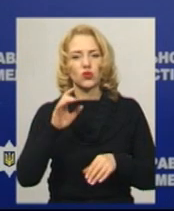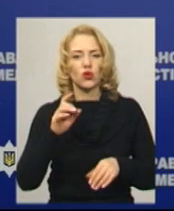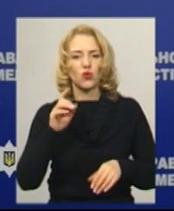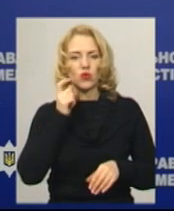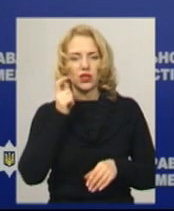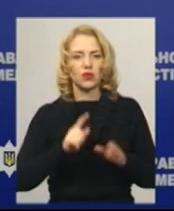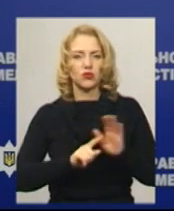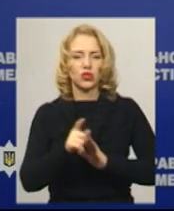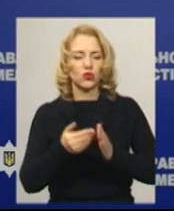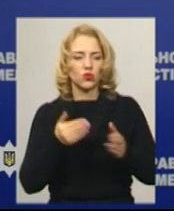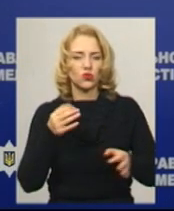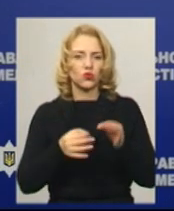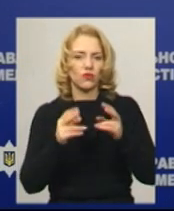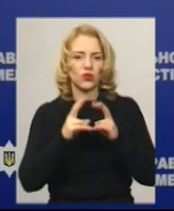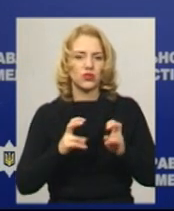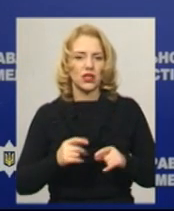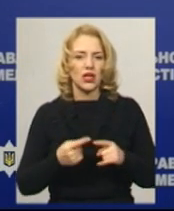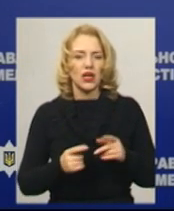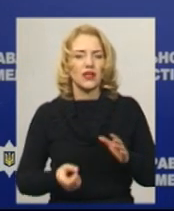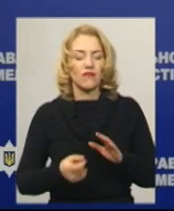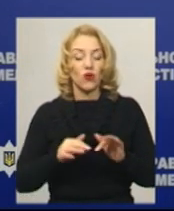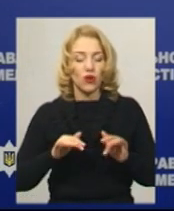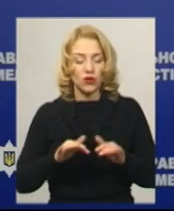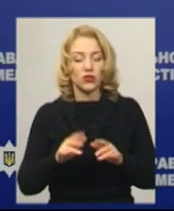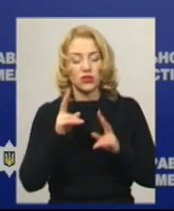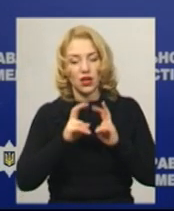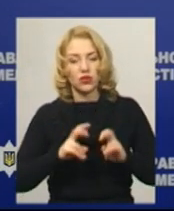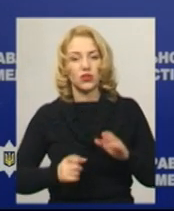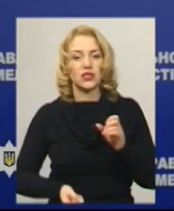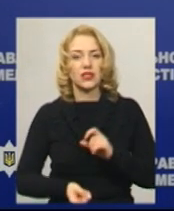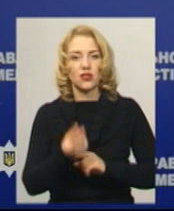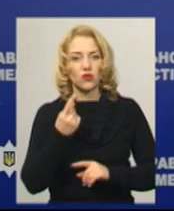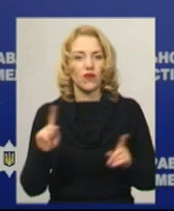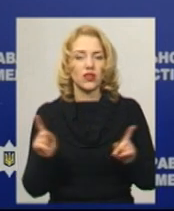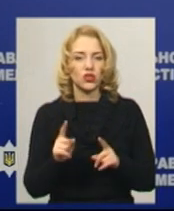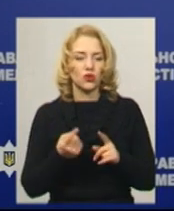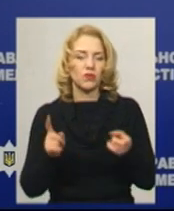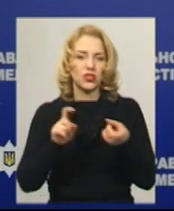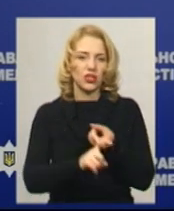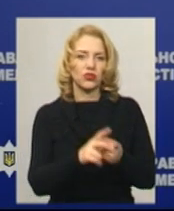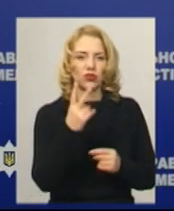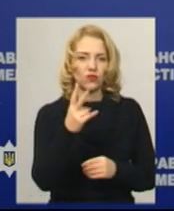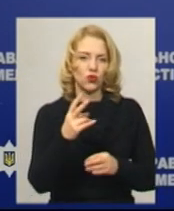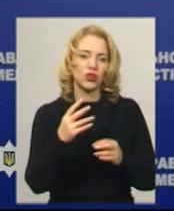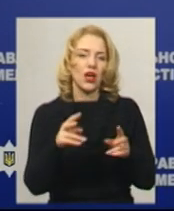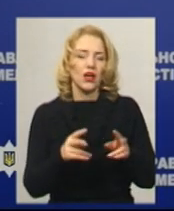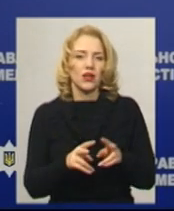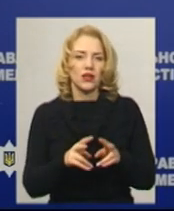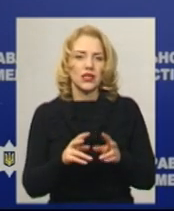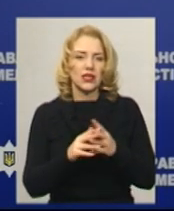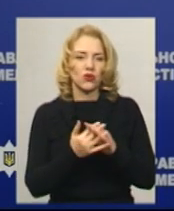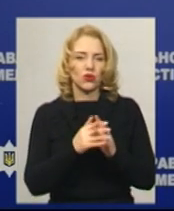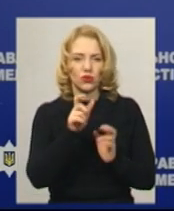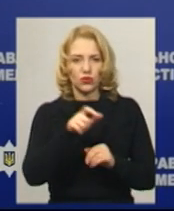розслідування. В ході розслідування з'ясувалося, що до вчинення даного злочину причетні двоє односельчан загиблого.